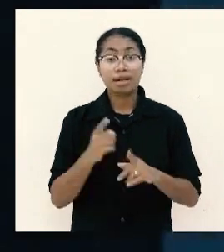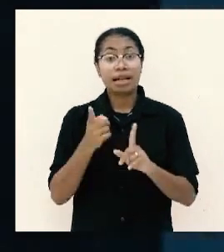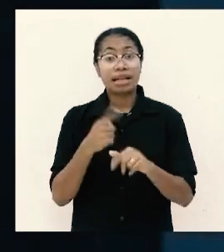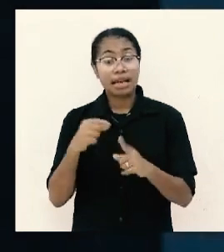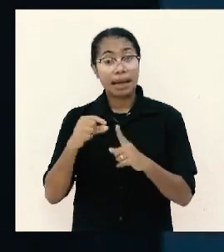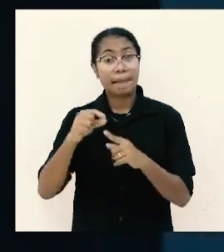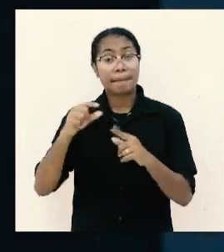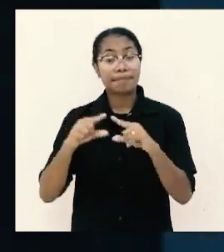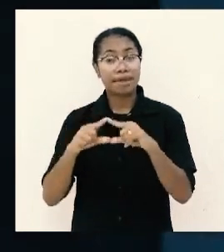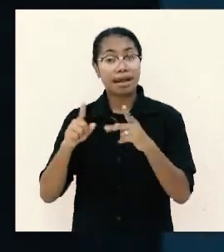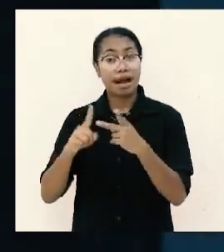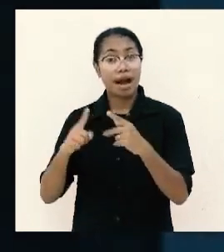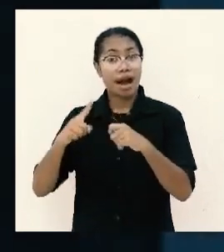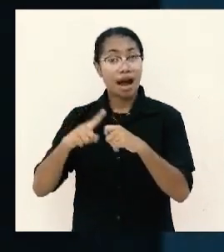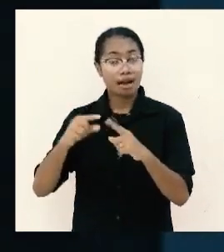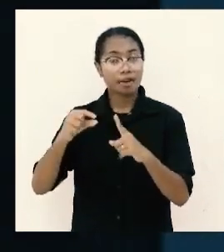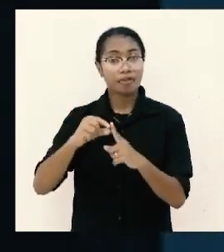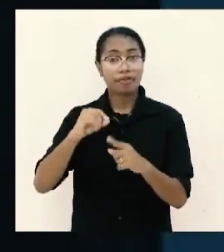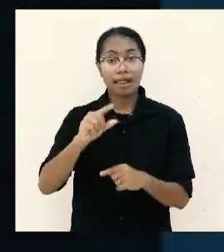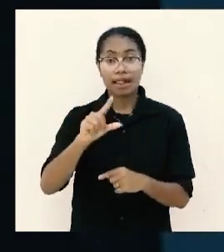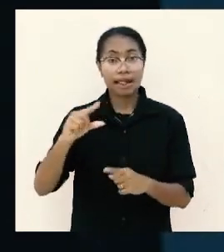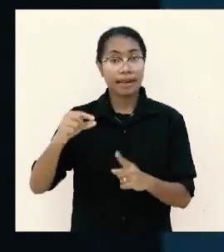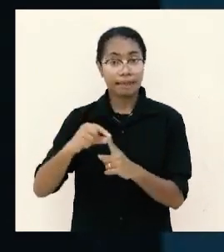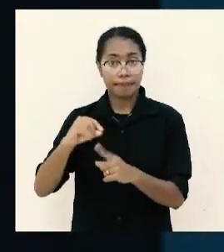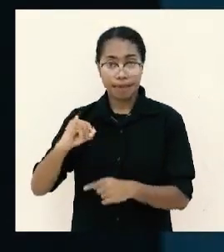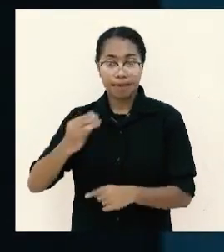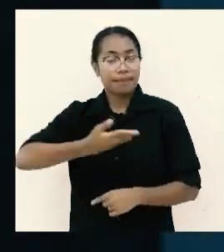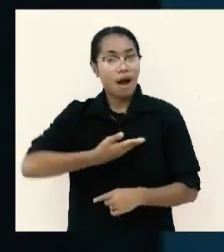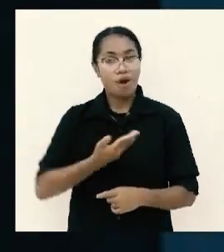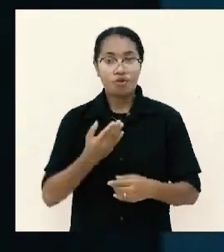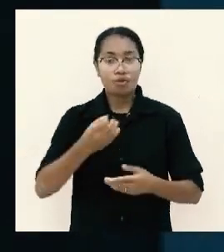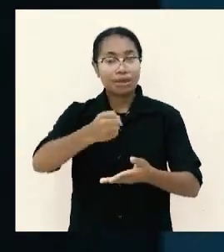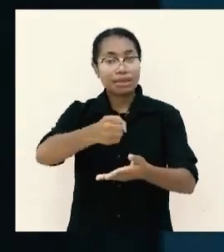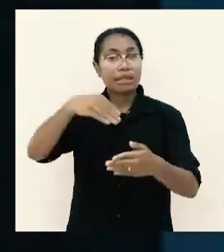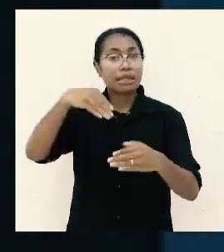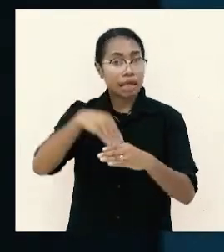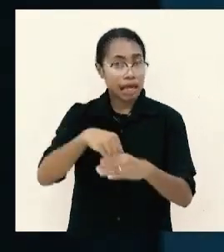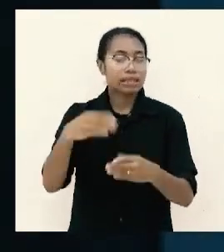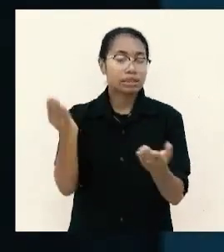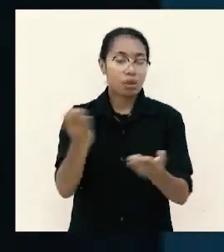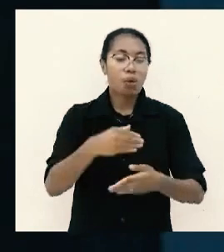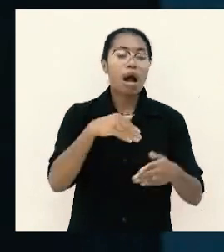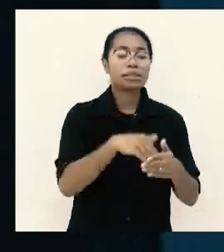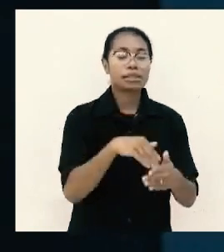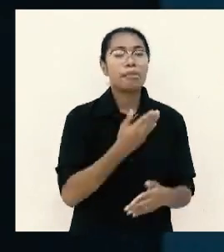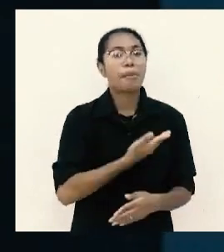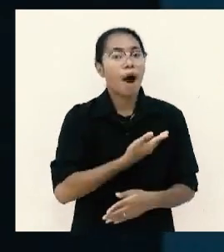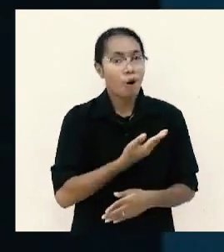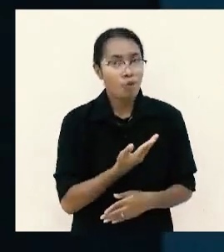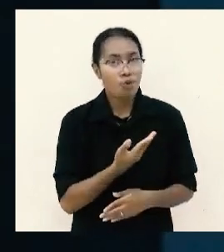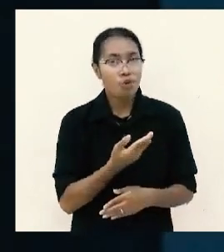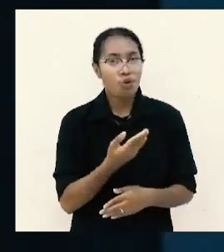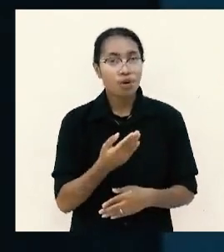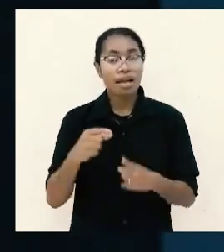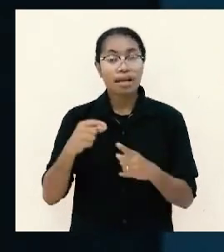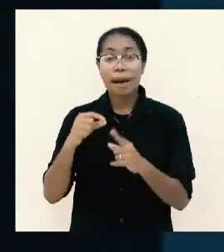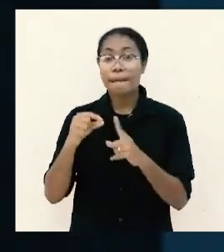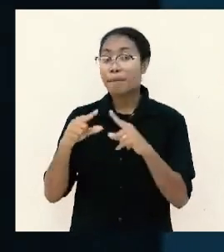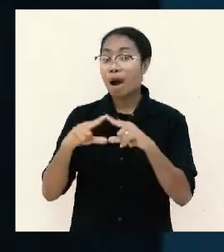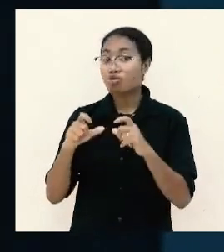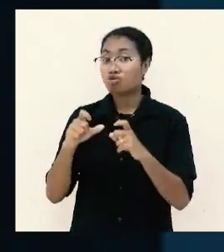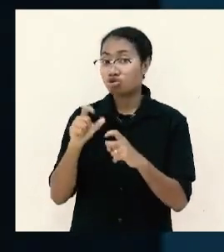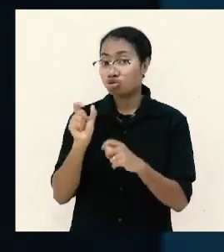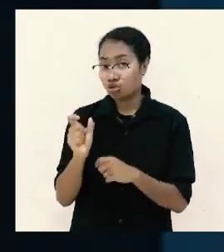jemaat Filipi mereka mau memberi rela memberi dari pihak Paulus dia mau menerima